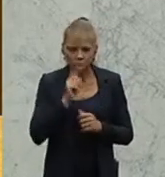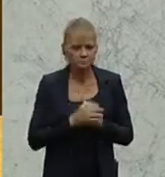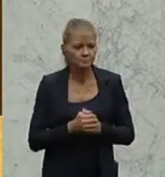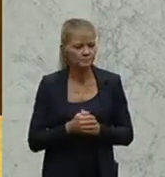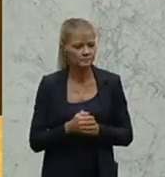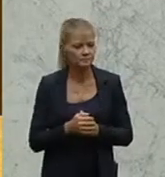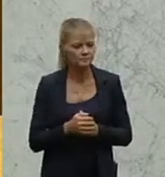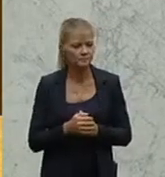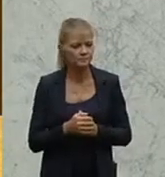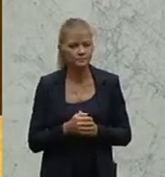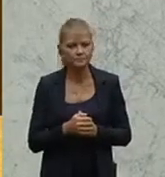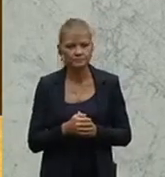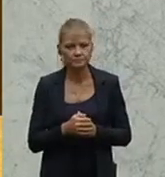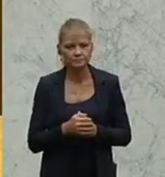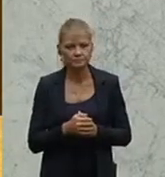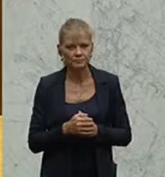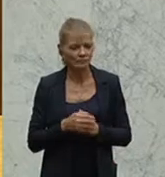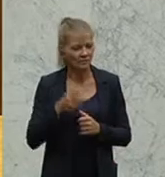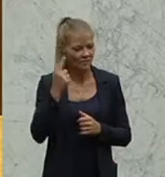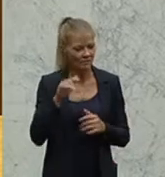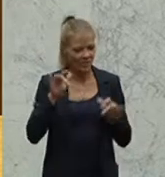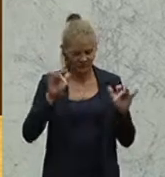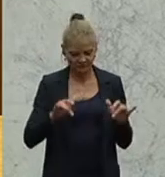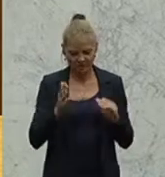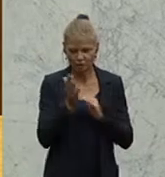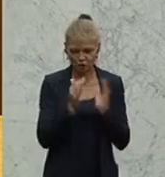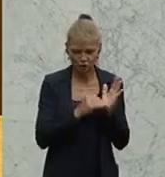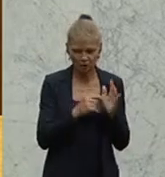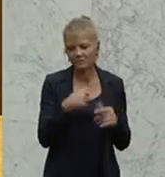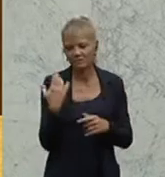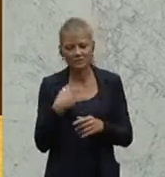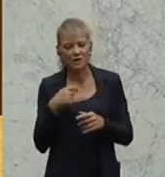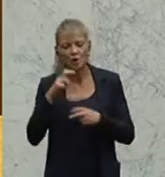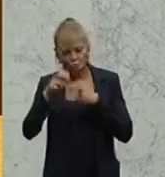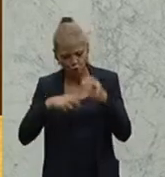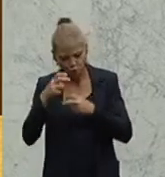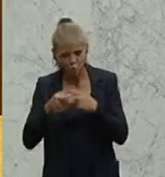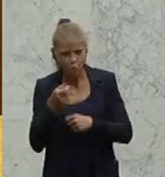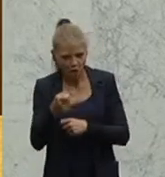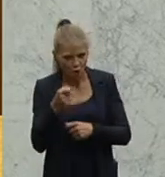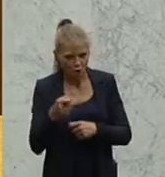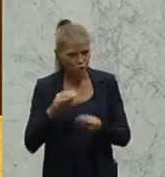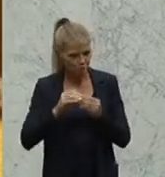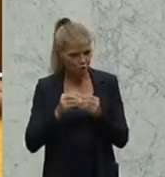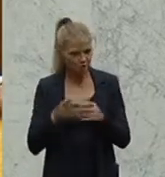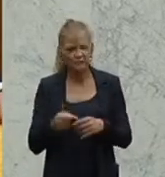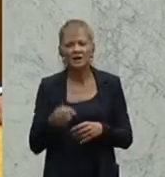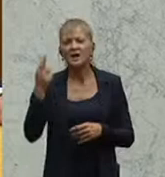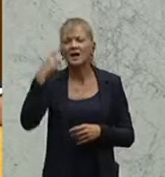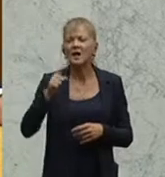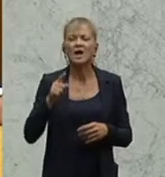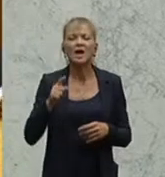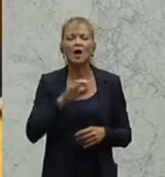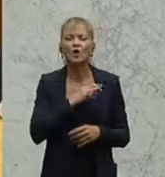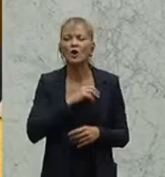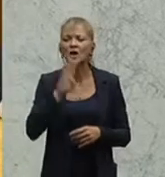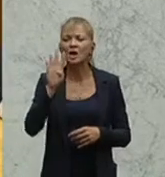ein System, das es zweifelsohne gibt, wir beschäftigen uns im Untersuchungsausschuss damit. Kollege Wöginger hat zitiert aus dem Buch von Stefan Betzner,